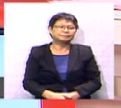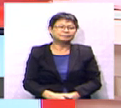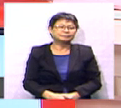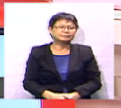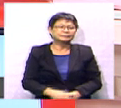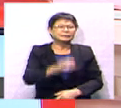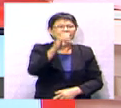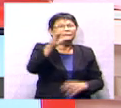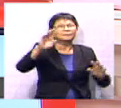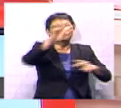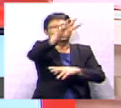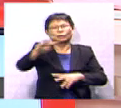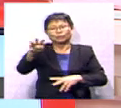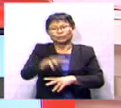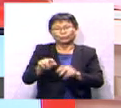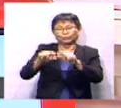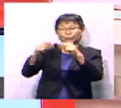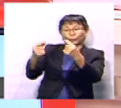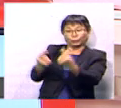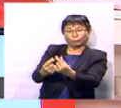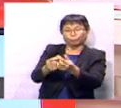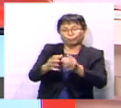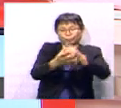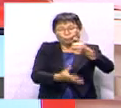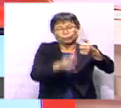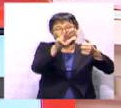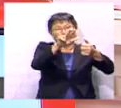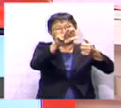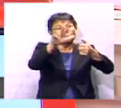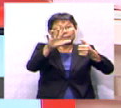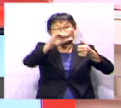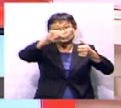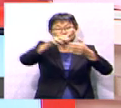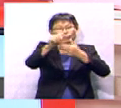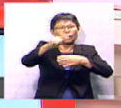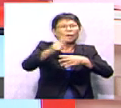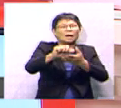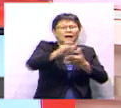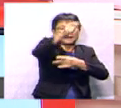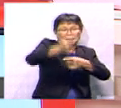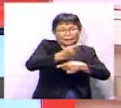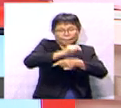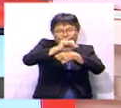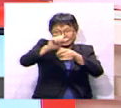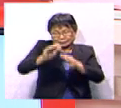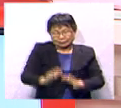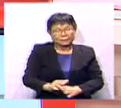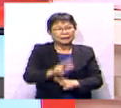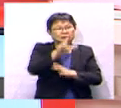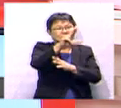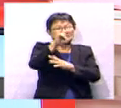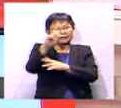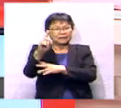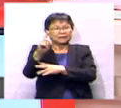CIMB Group Holdings Berhad memperuntukkan RM75 juta kepada Akademi Latihan Pekerjanya, Akademi 3D